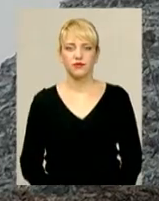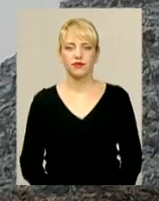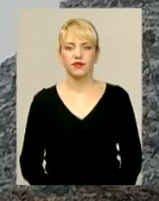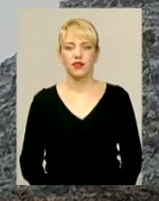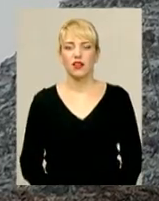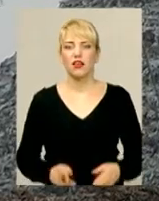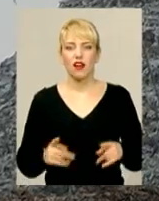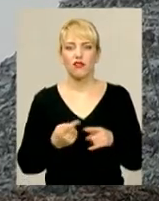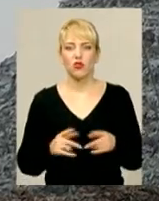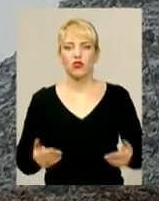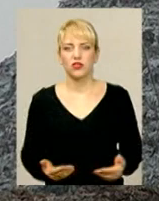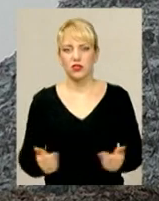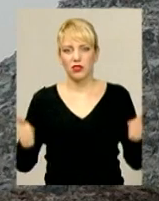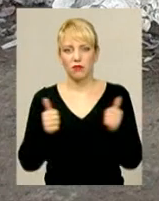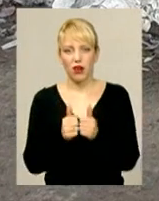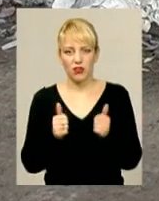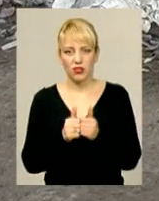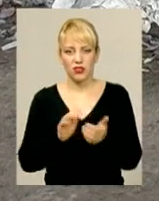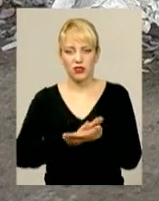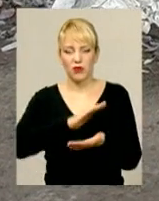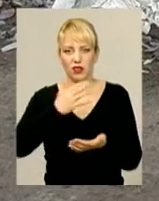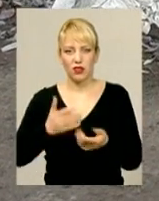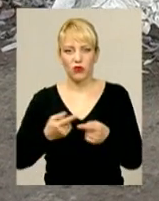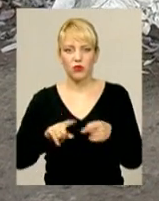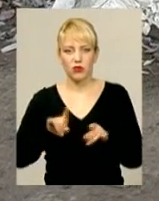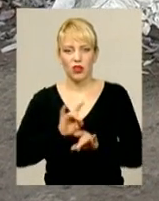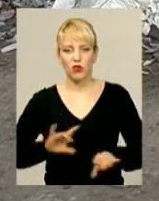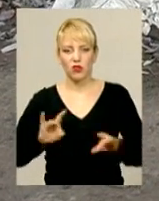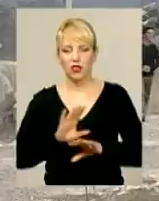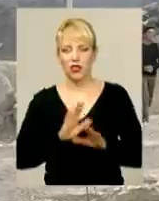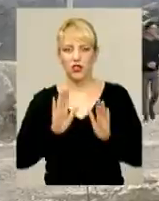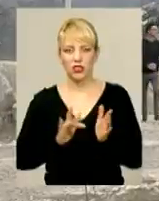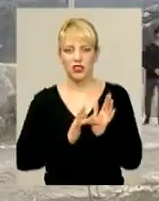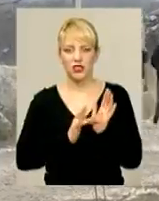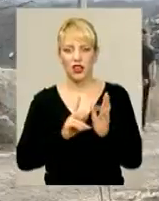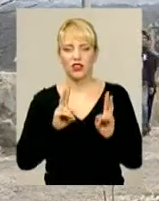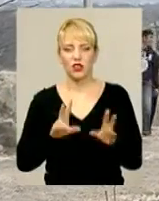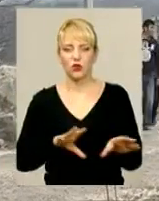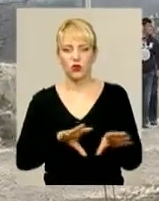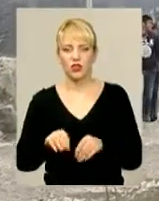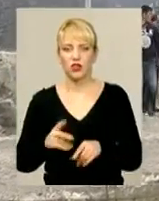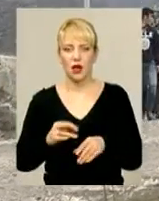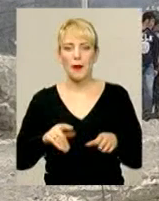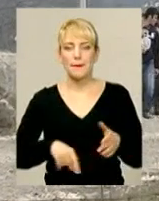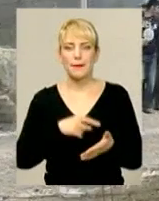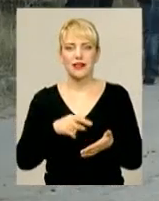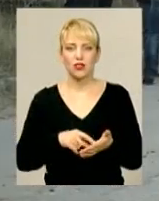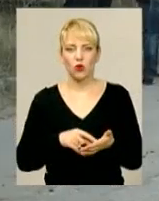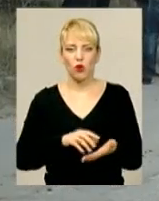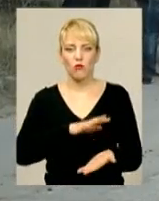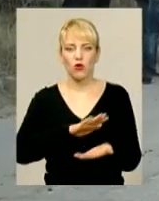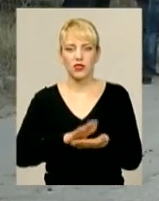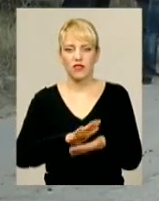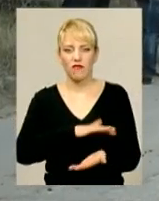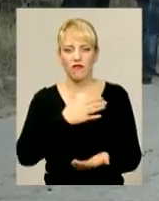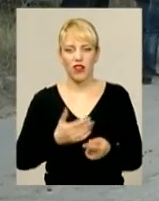Як воно – жити майже на смітнику? Про це вам розкажуть не лише цигани, які оселились на міському звалищі. А ось ці